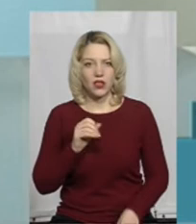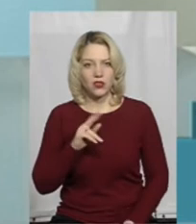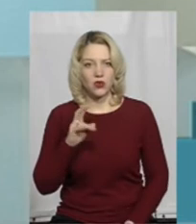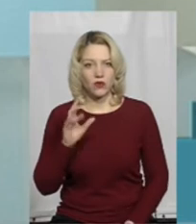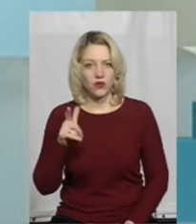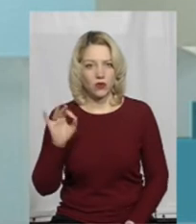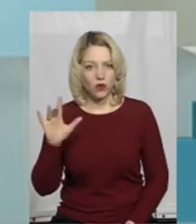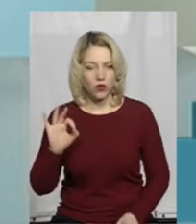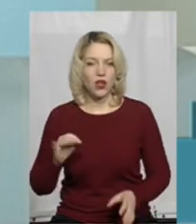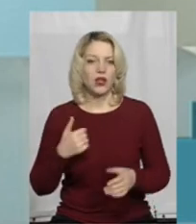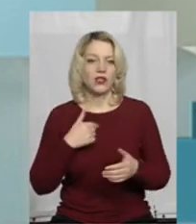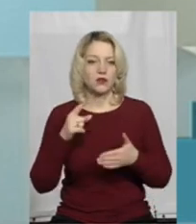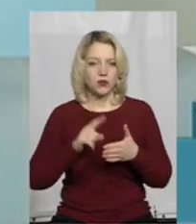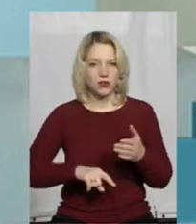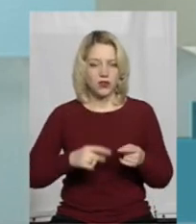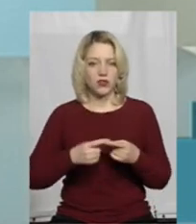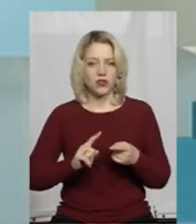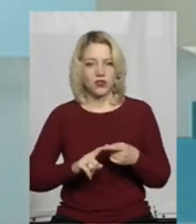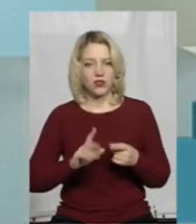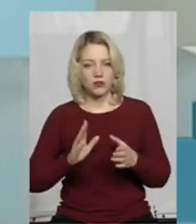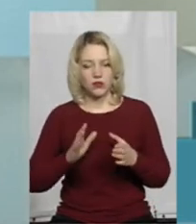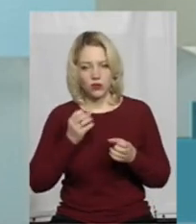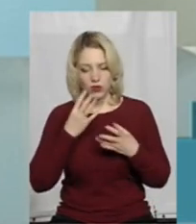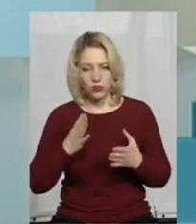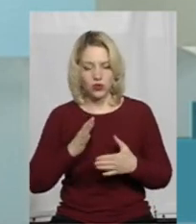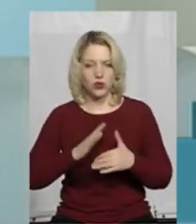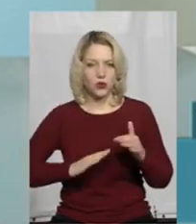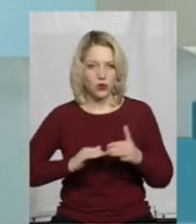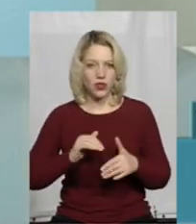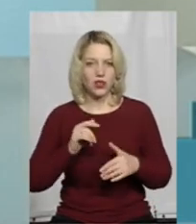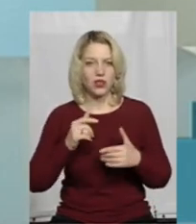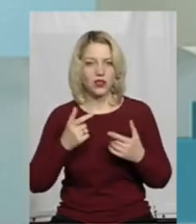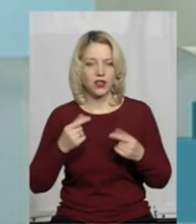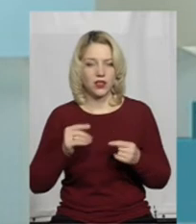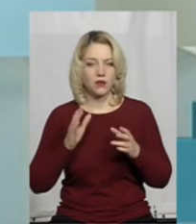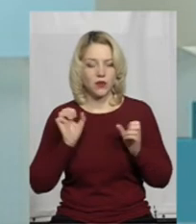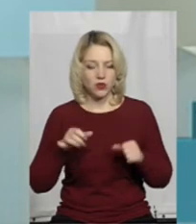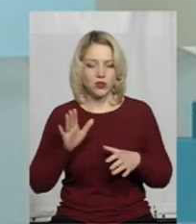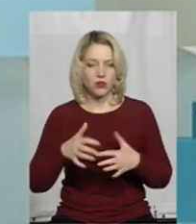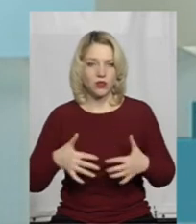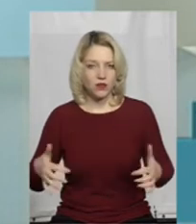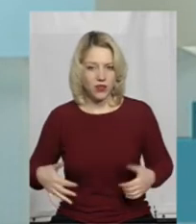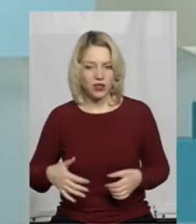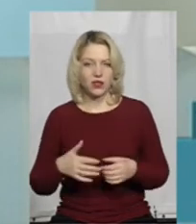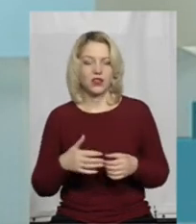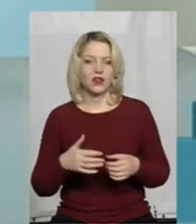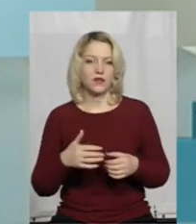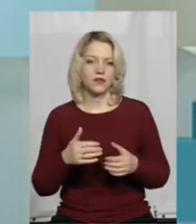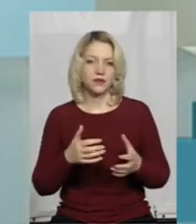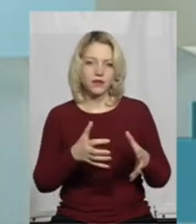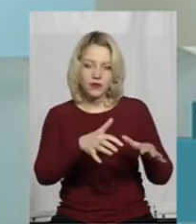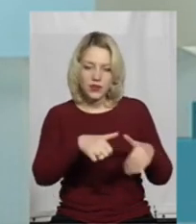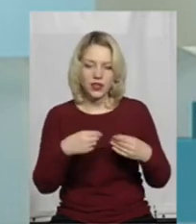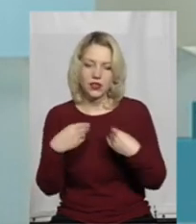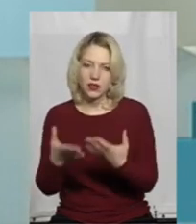Ну, я так сподіваюся, що знайдуться хороші руки, де можна тварину деприютити і, відповідно, надати їм